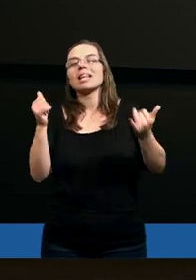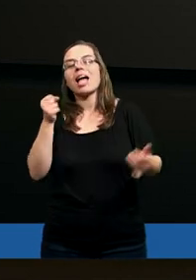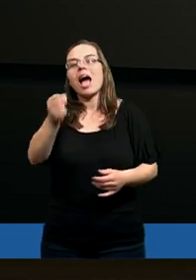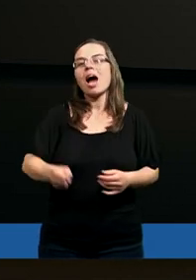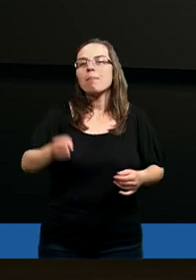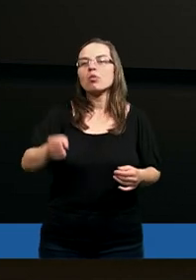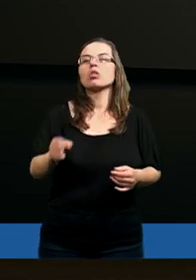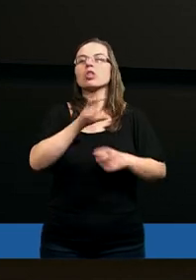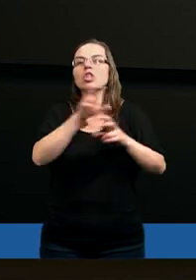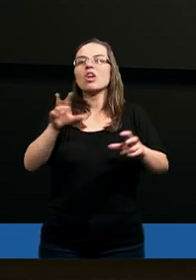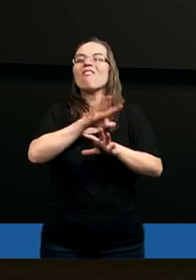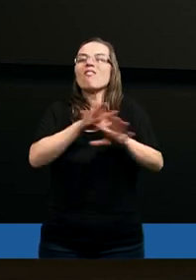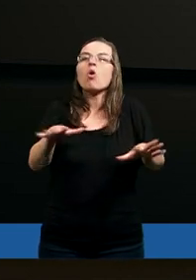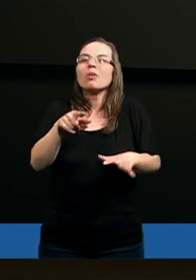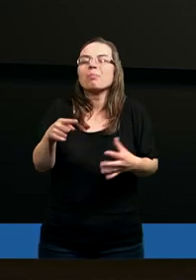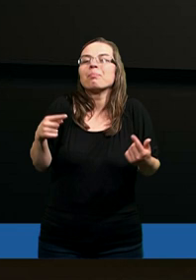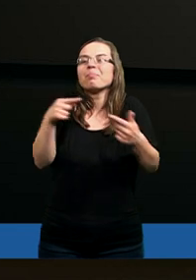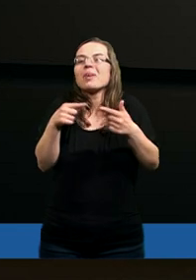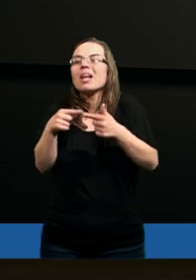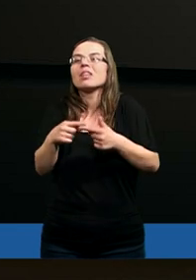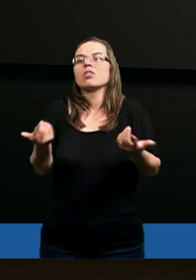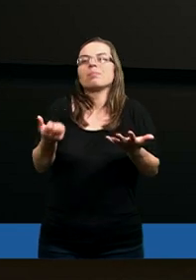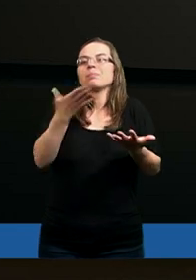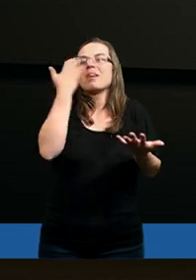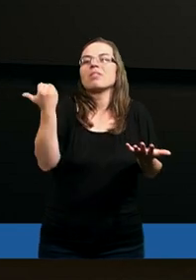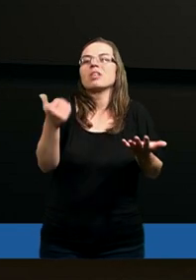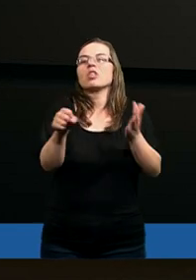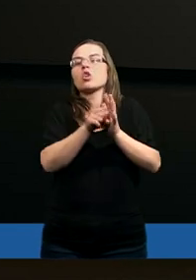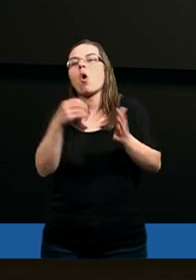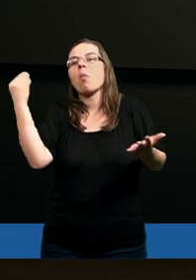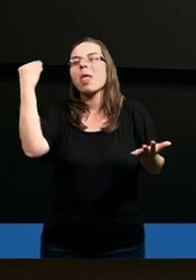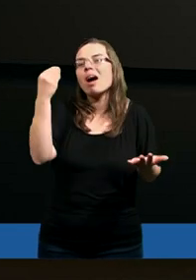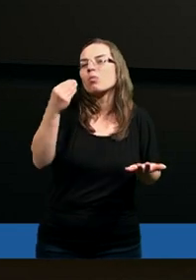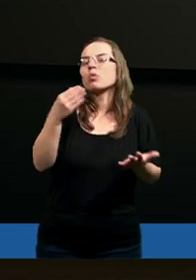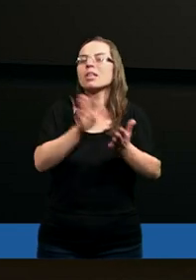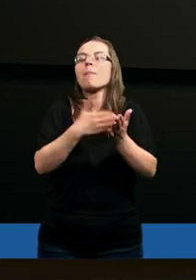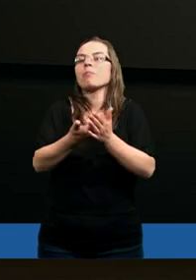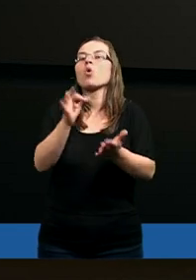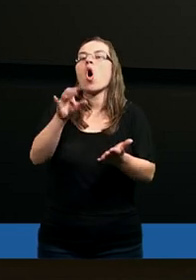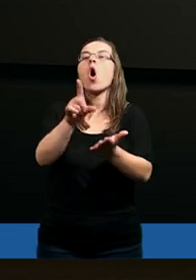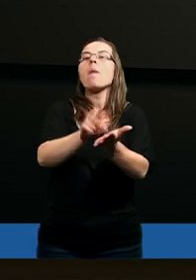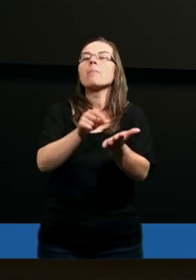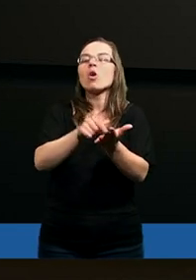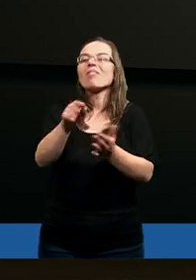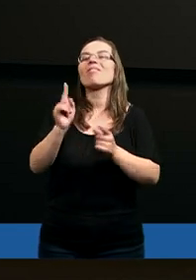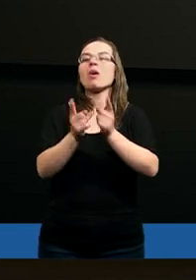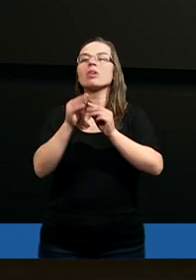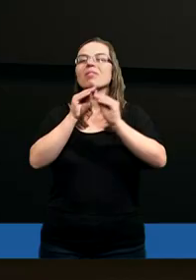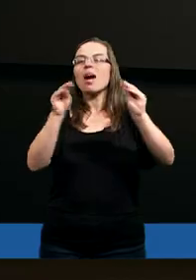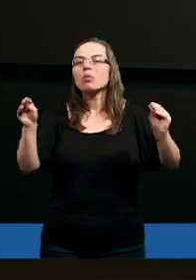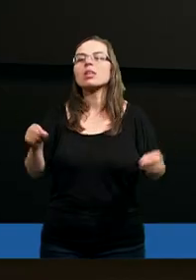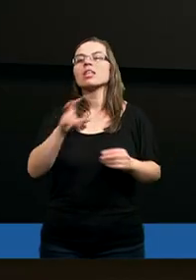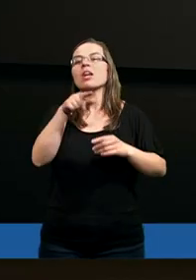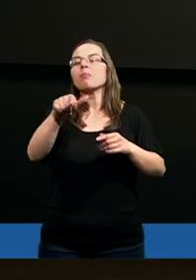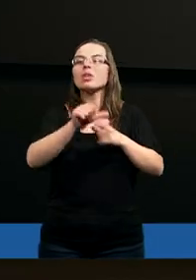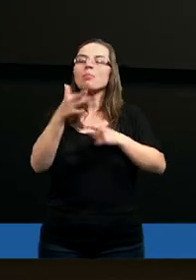apostołów? Czy to nam w ogóle pasuje do nauki Piotra o fałszywych nauczycielach? Czy wtedy